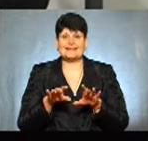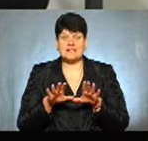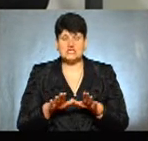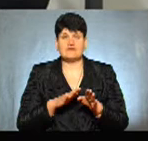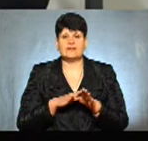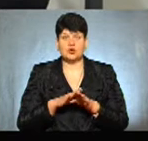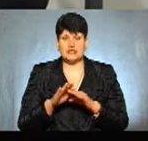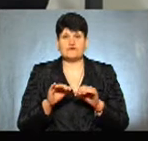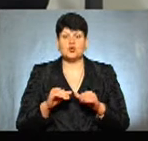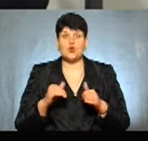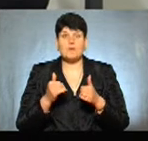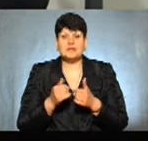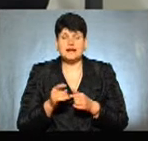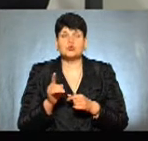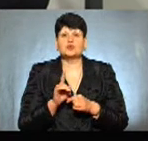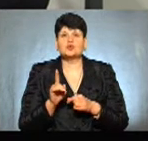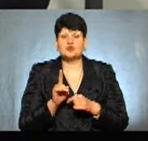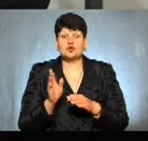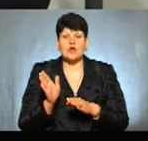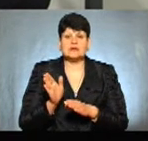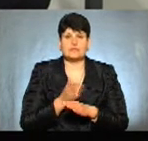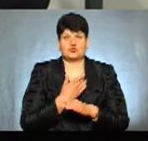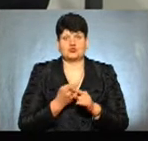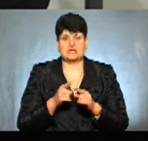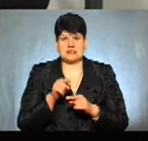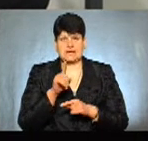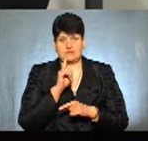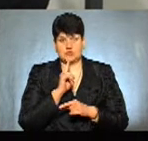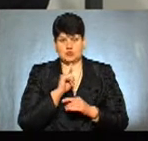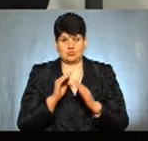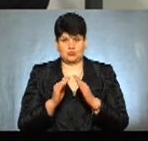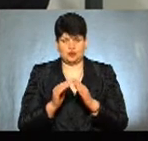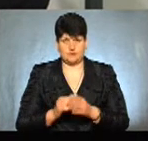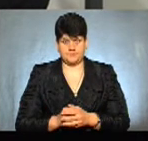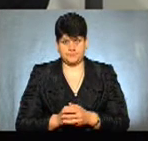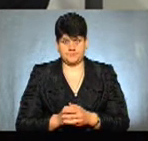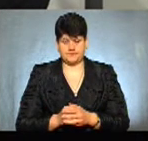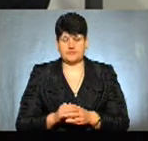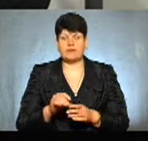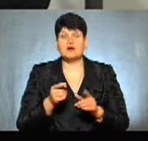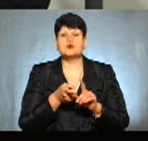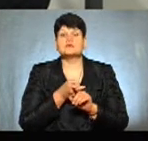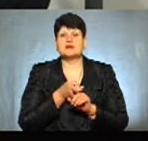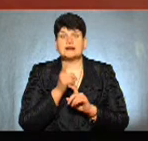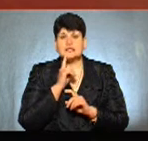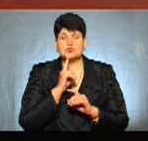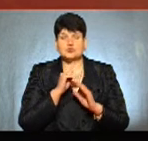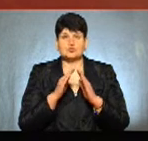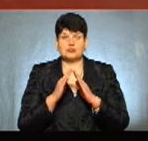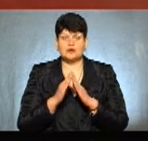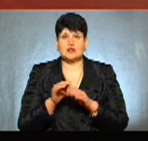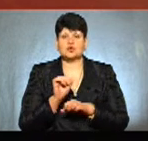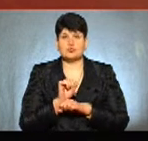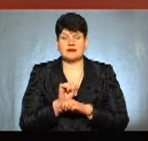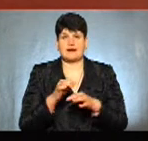виконавчого комітету щодо демонтажу даної тимчасової споруди. Стосовно тимчасових споруд на зупинках громадського